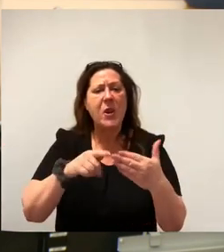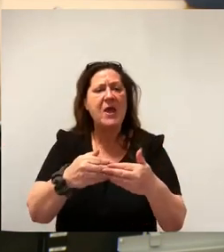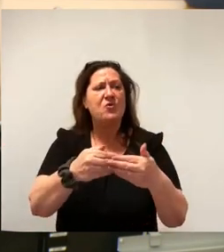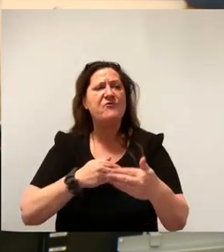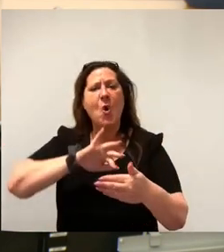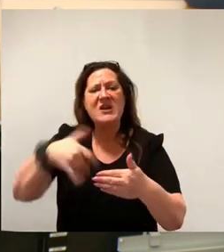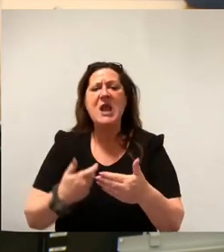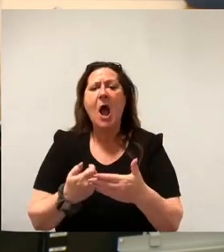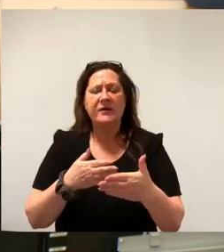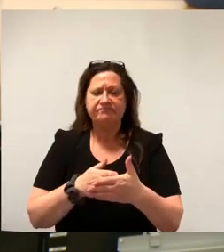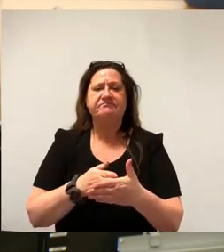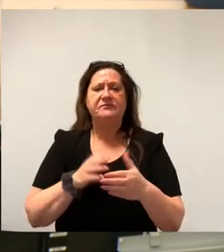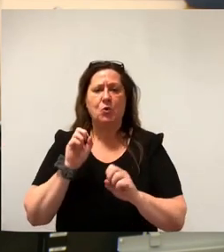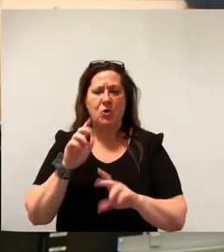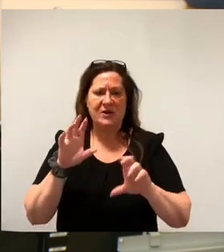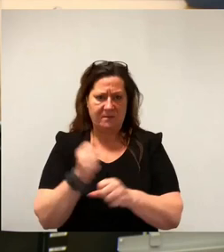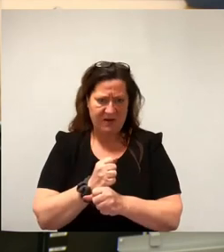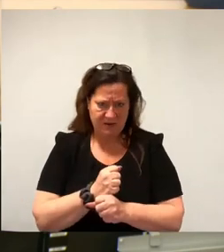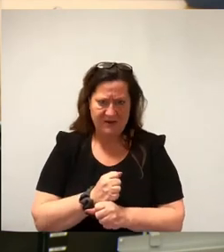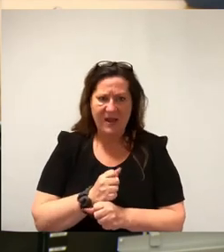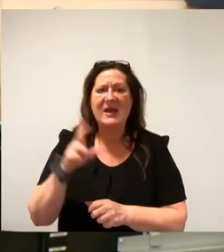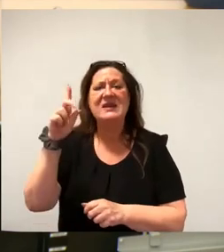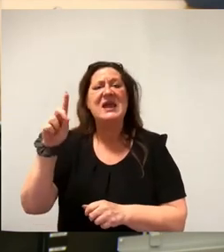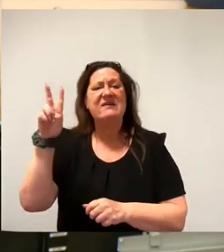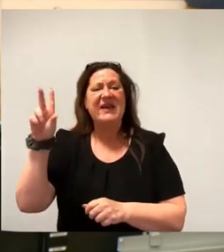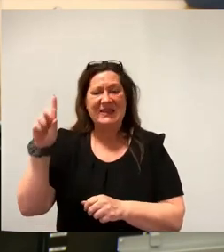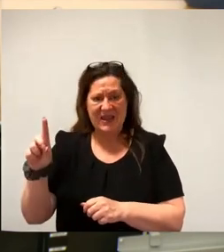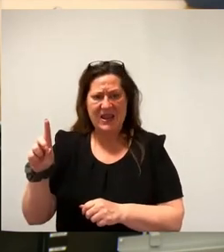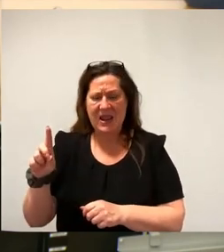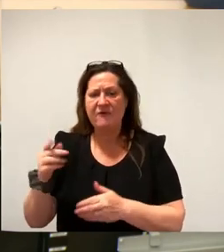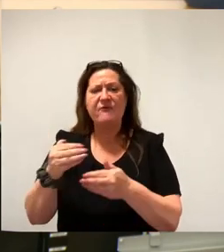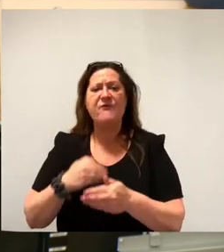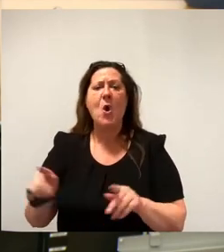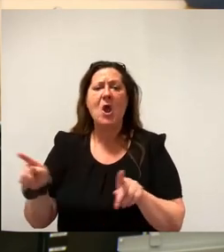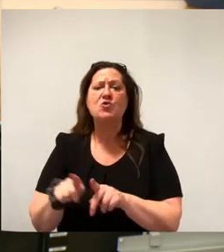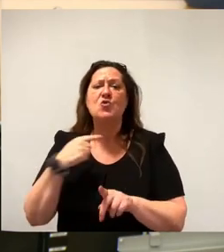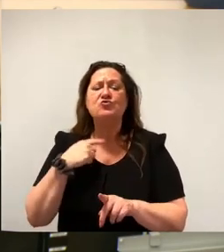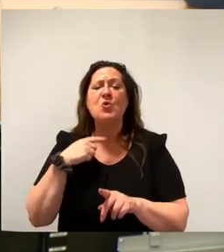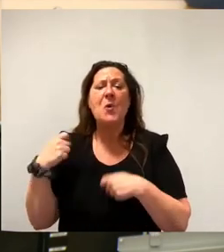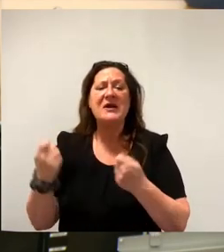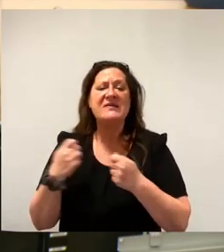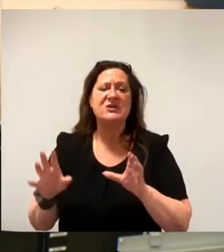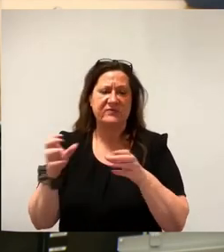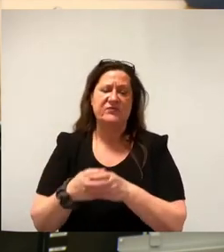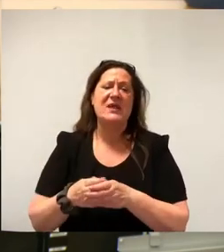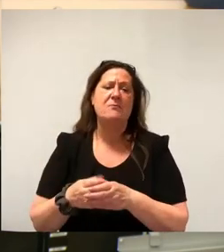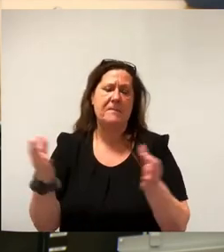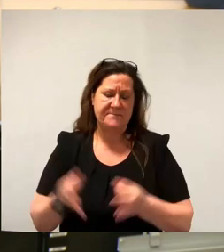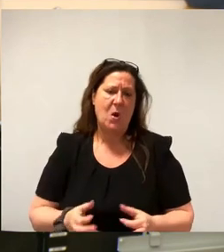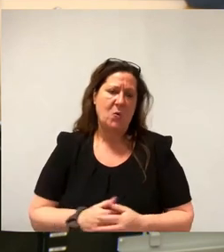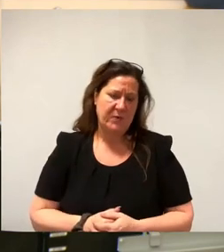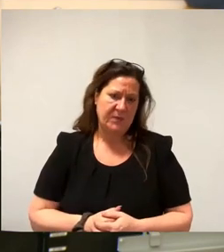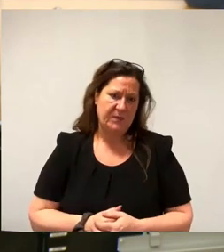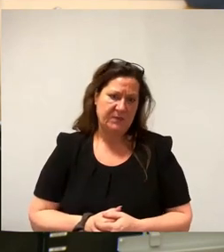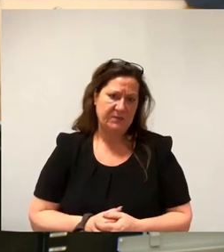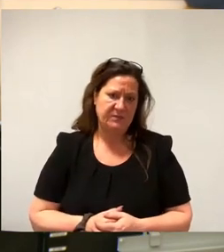Bedingung für eine Kündigung durch die TWD ist eine vorherige Zustimmung der Gesellschaftsversammlung zur Kündigung. Werte